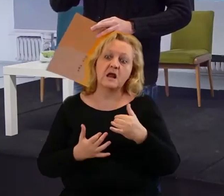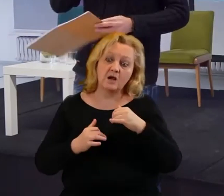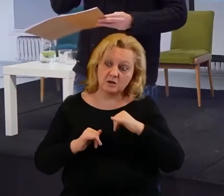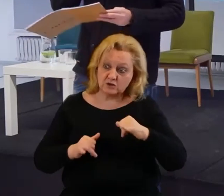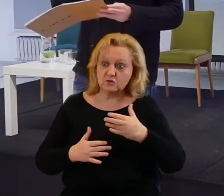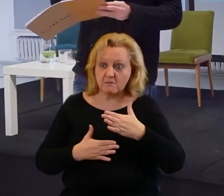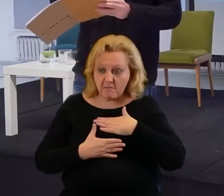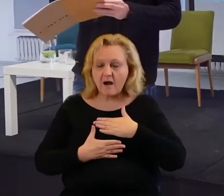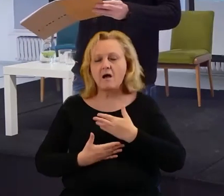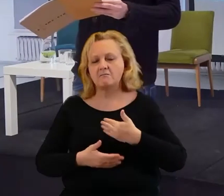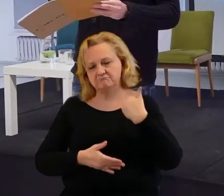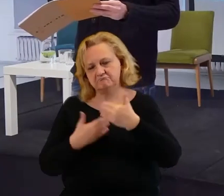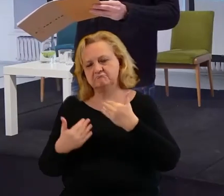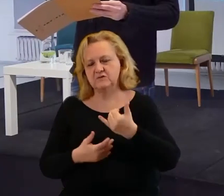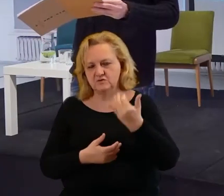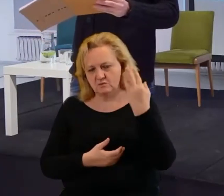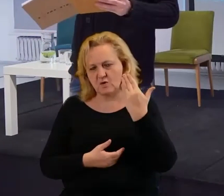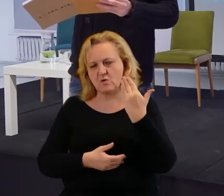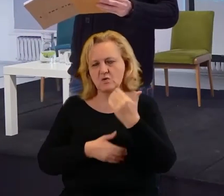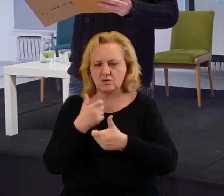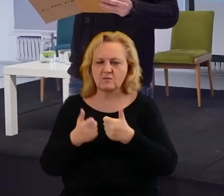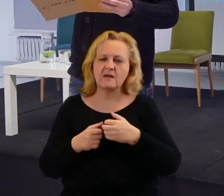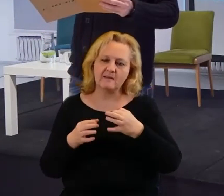pozwolą i tak się na ten moment dzieje.